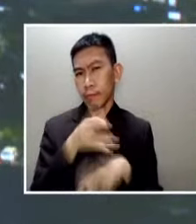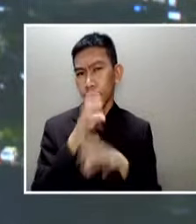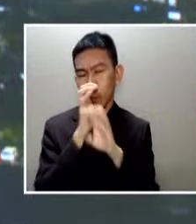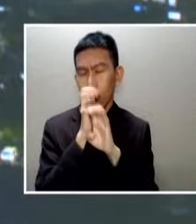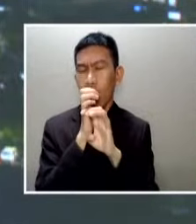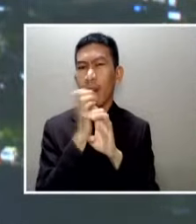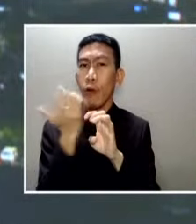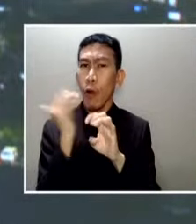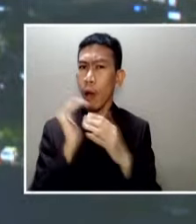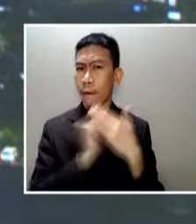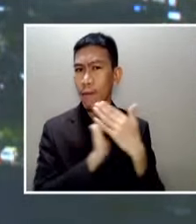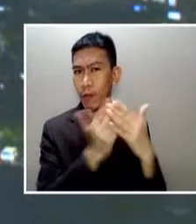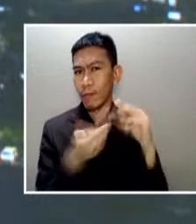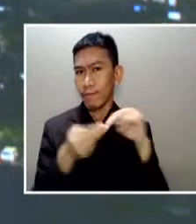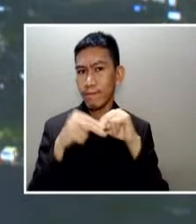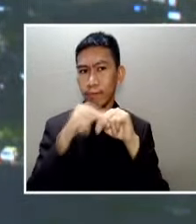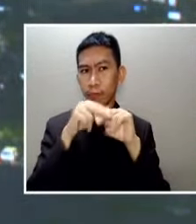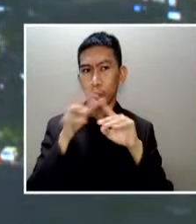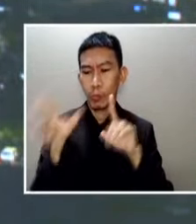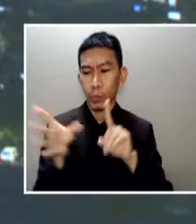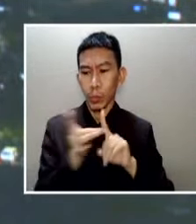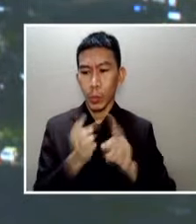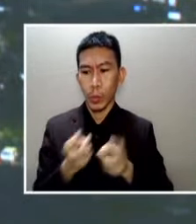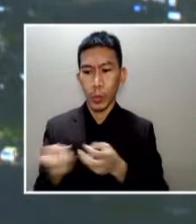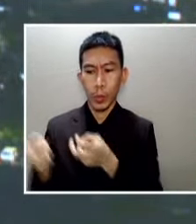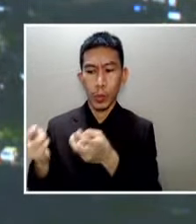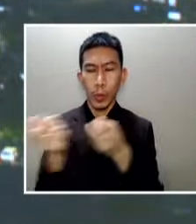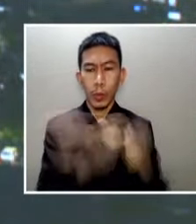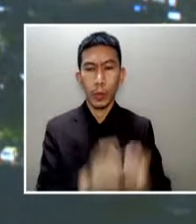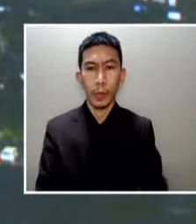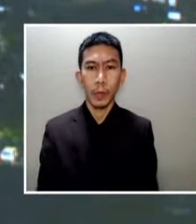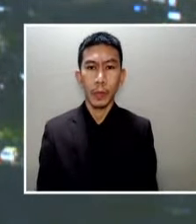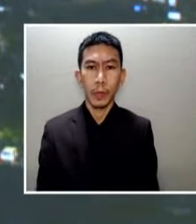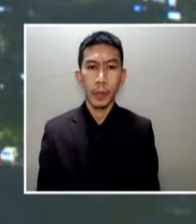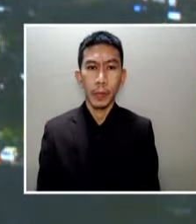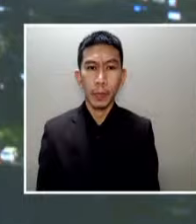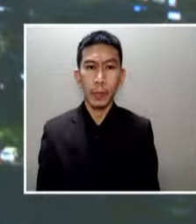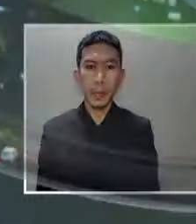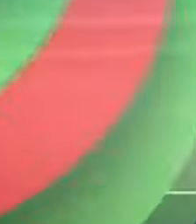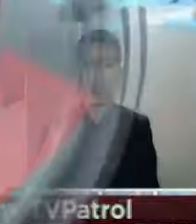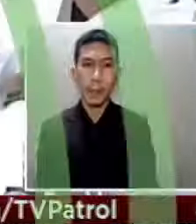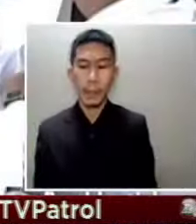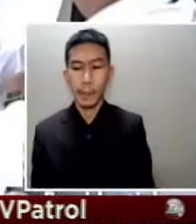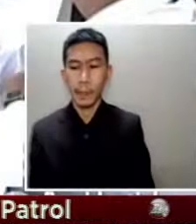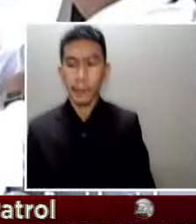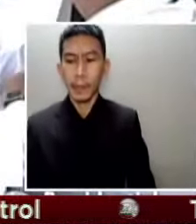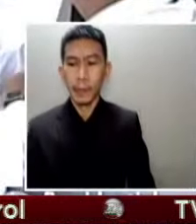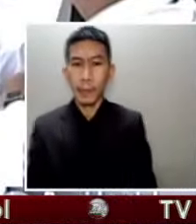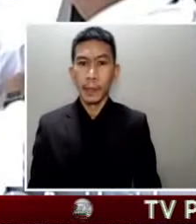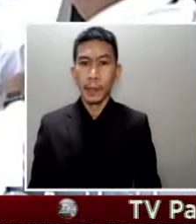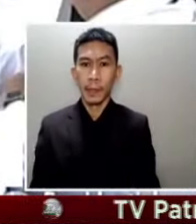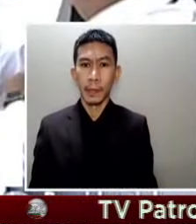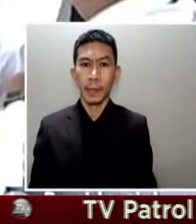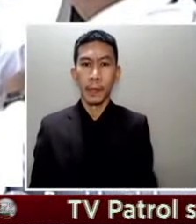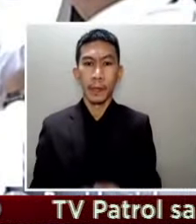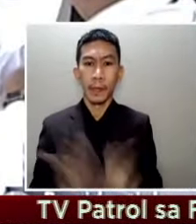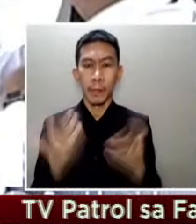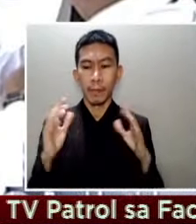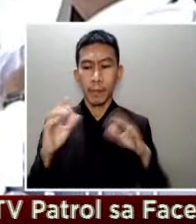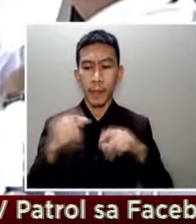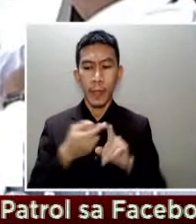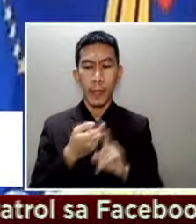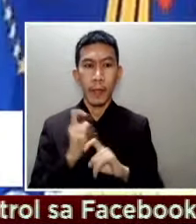COVID-19. Ang detalye sa pagpapatrol ni Pia Gutierrez. Mula sa